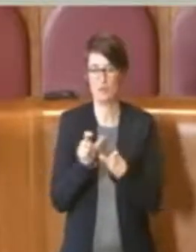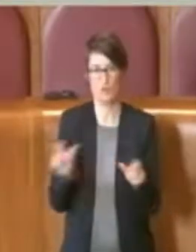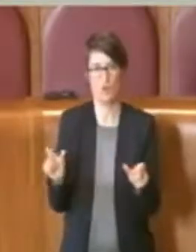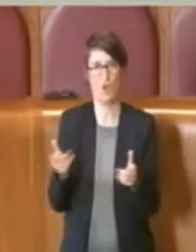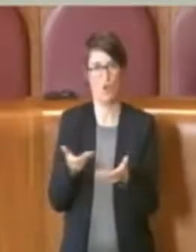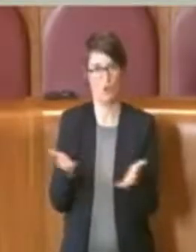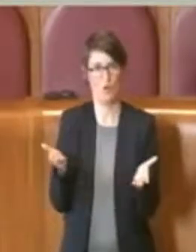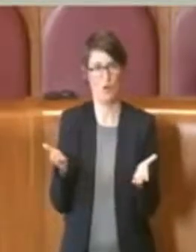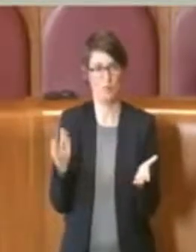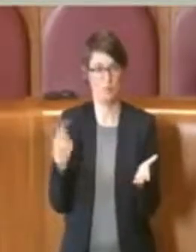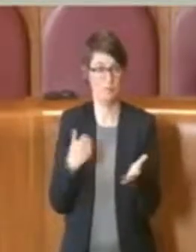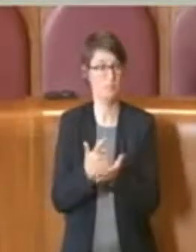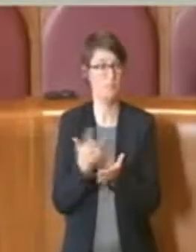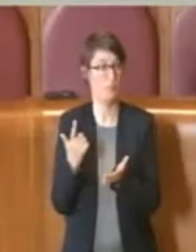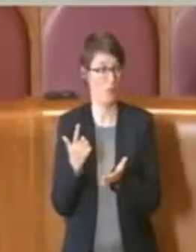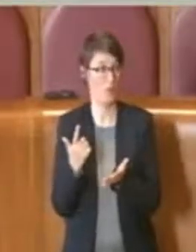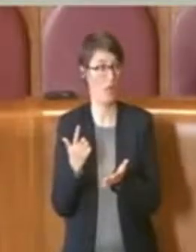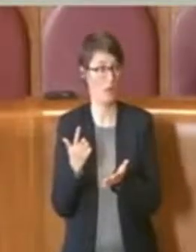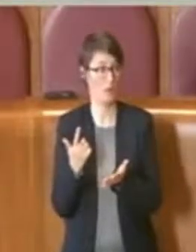importante.